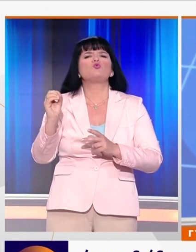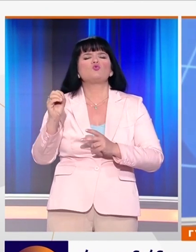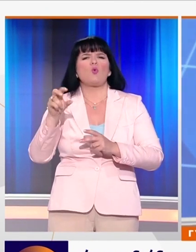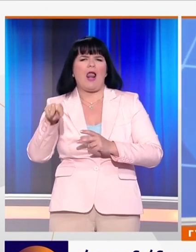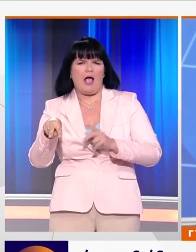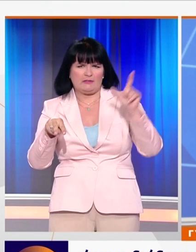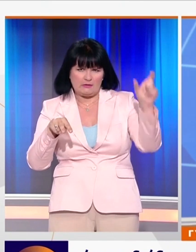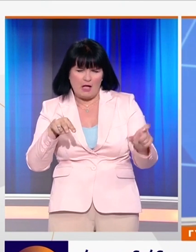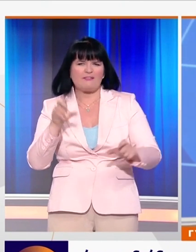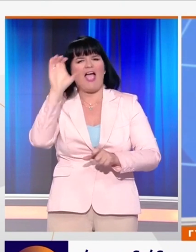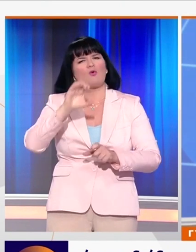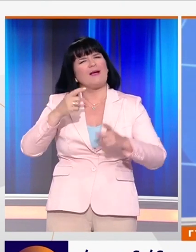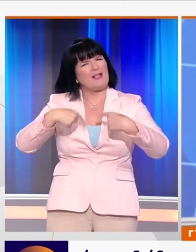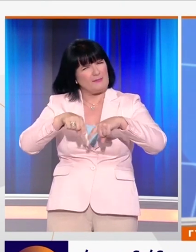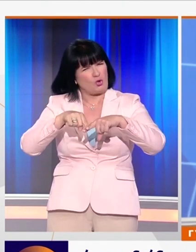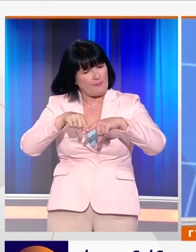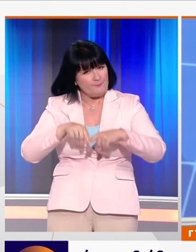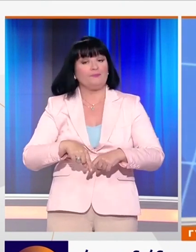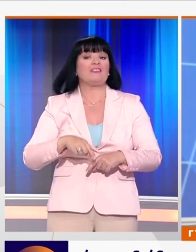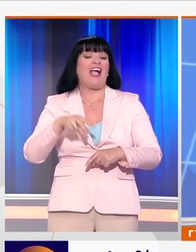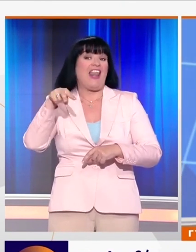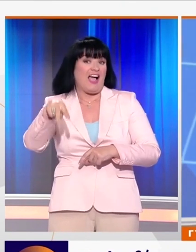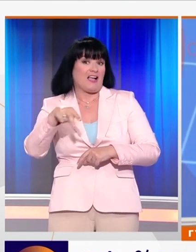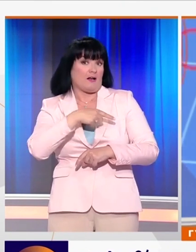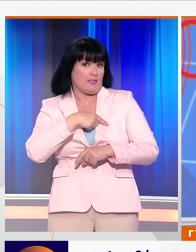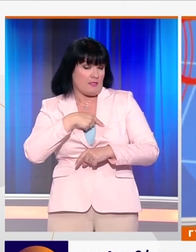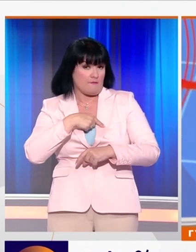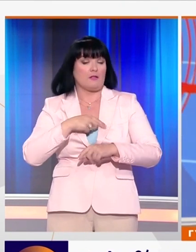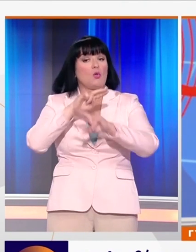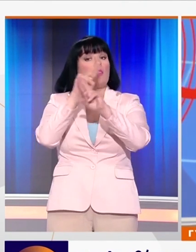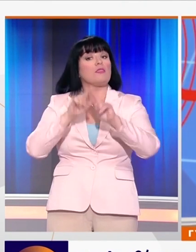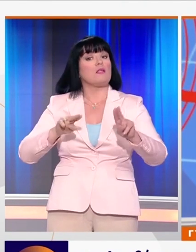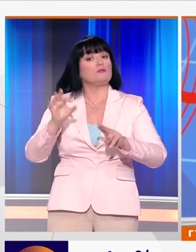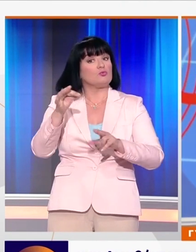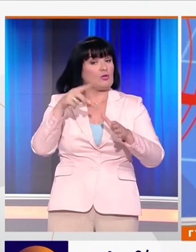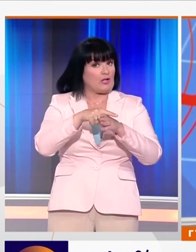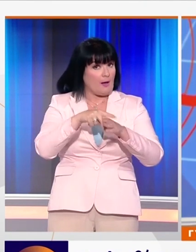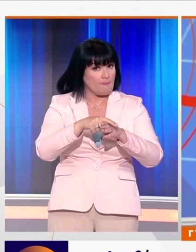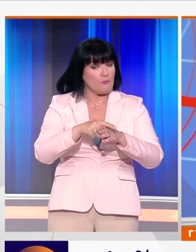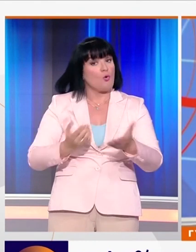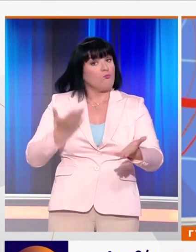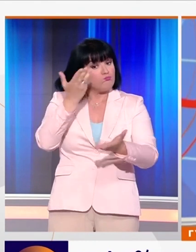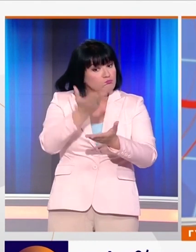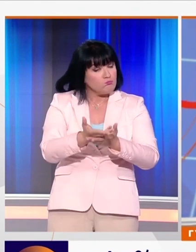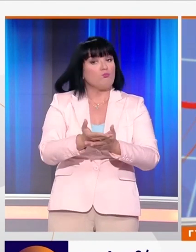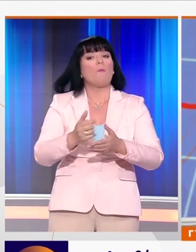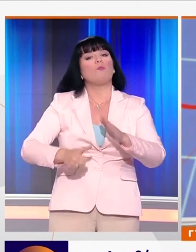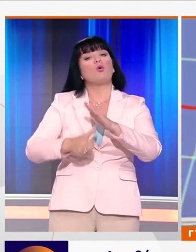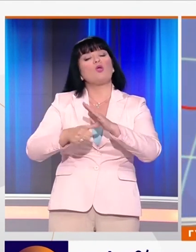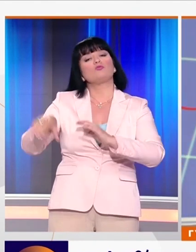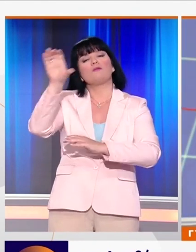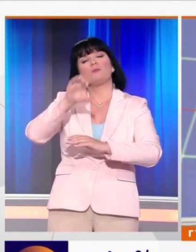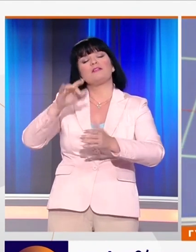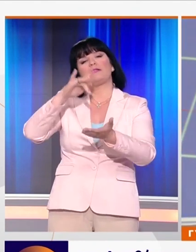θέση του Πρόεδρου της Ευρωπαϊκής Επιτροπής. Η Κριστί Λαγκάρντ, είναι η διευθύντρια του Διεθνούς Δομισματικού Ταμείου, προτάθηκε για τη θέση του Πρόεδρου της